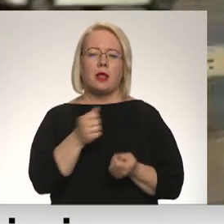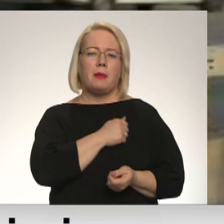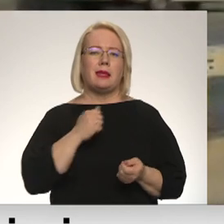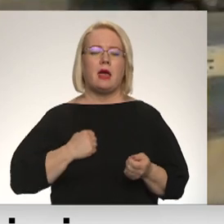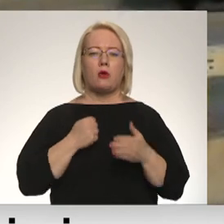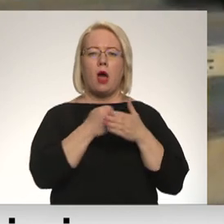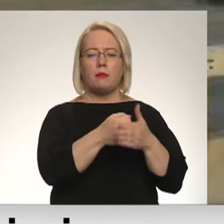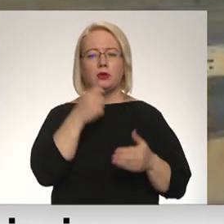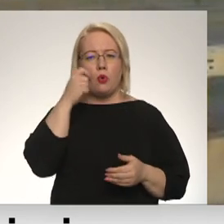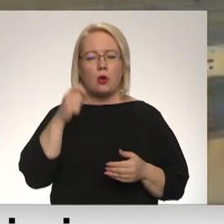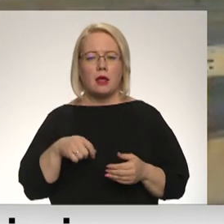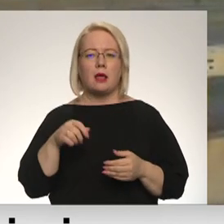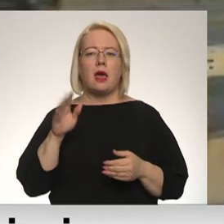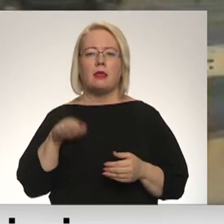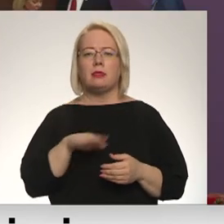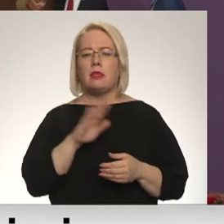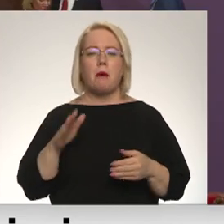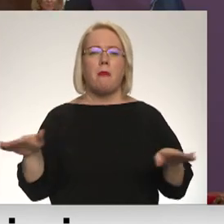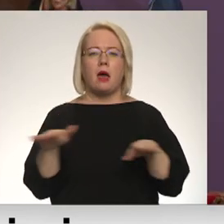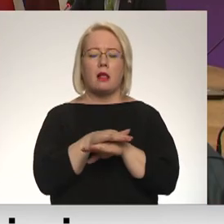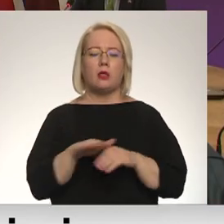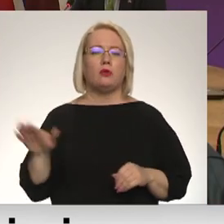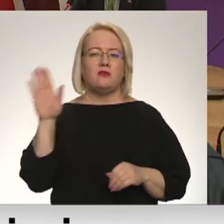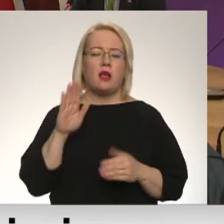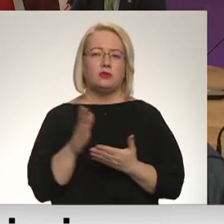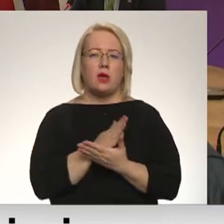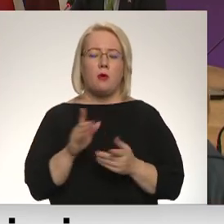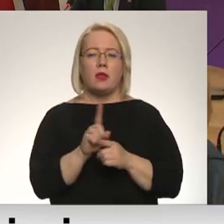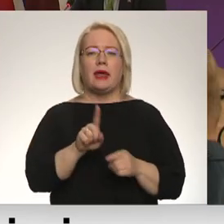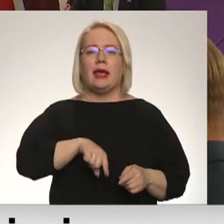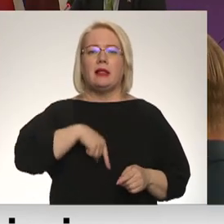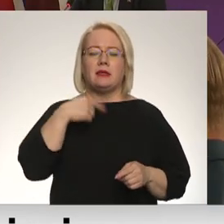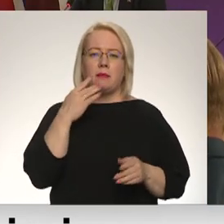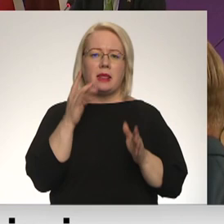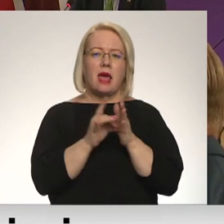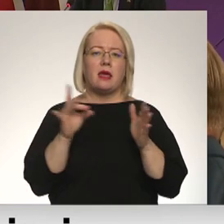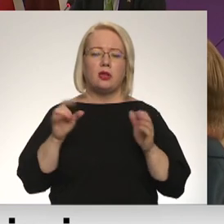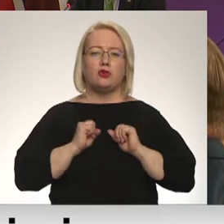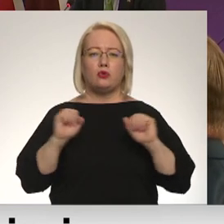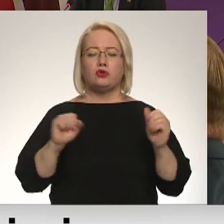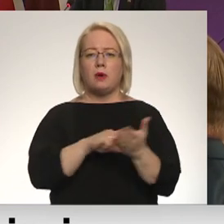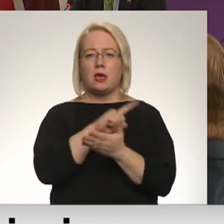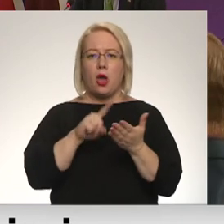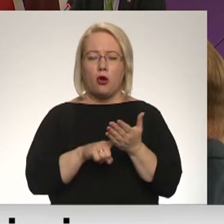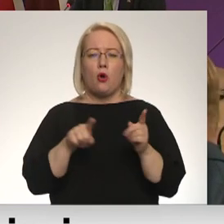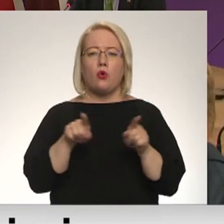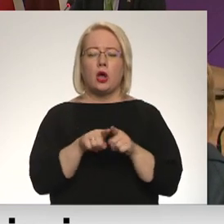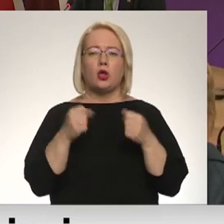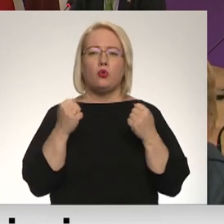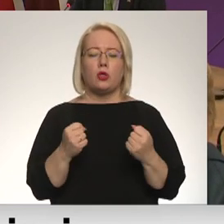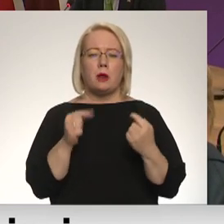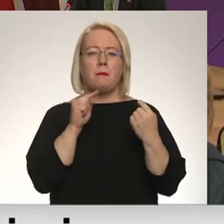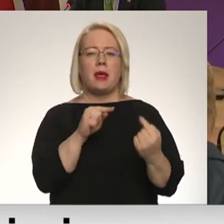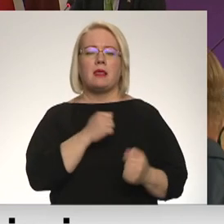lai tas nepārklātos valsts starpā un paša arī jūktermiņa enerģētiskās drošības jautājuma un arī noturība pret naidīgas valsts